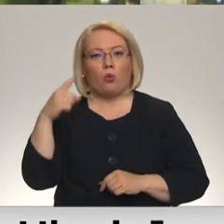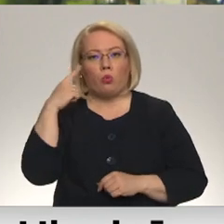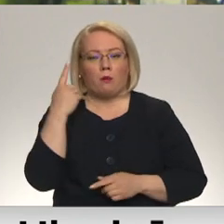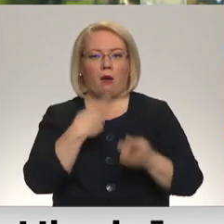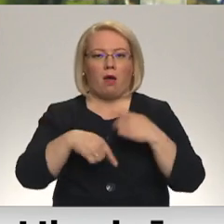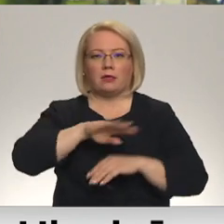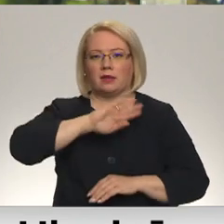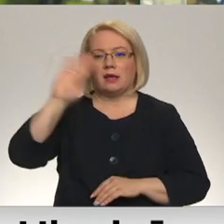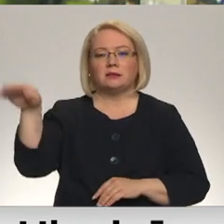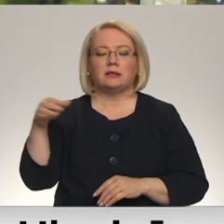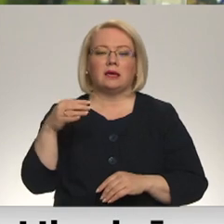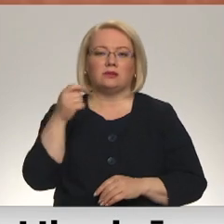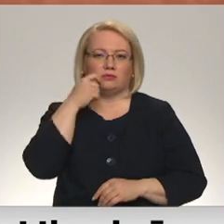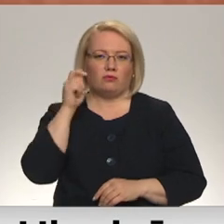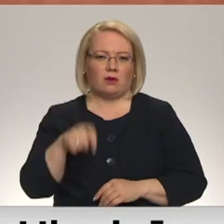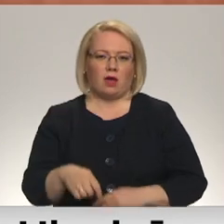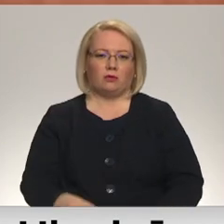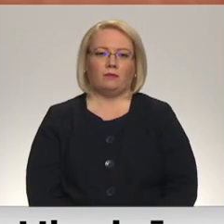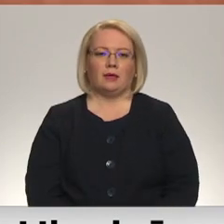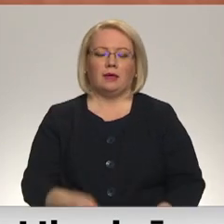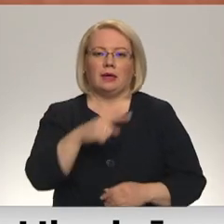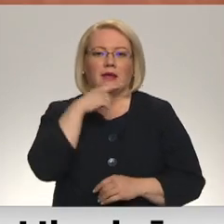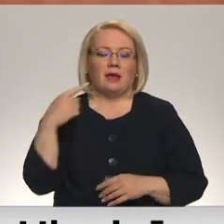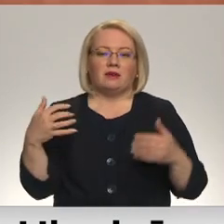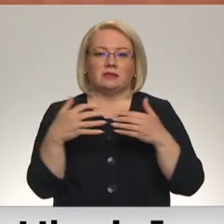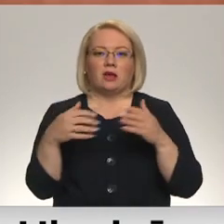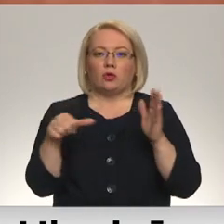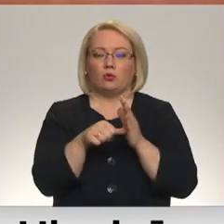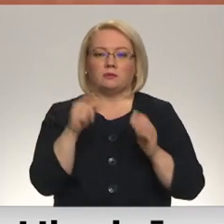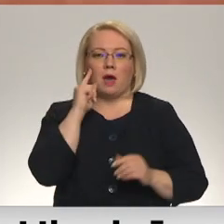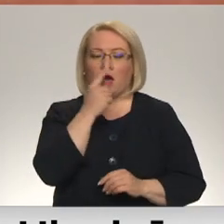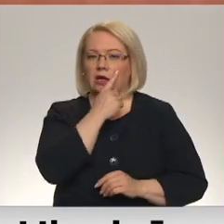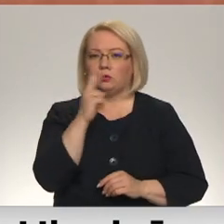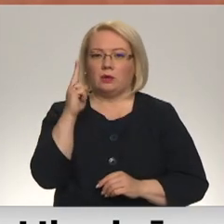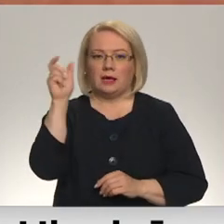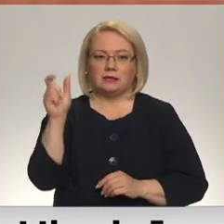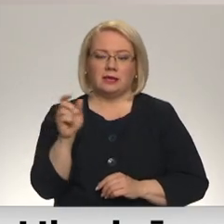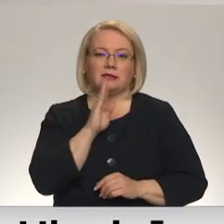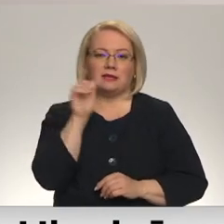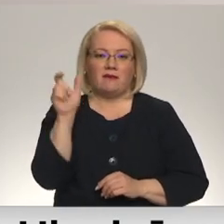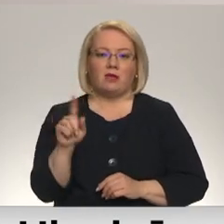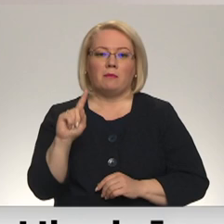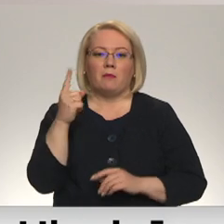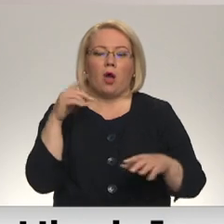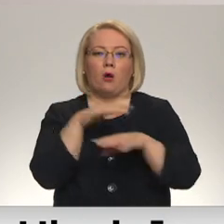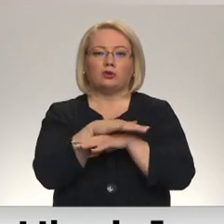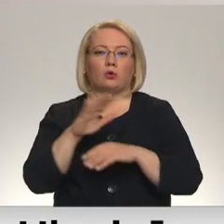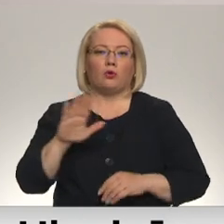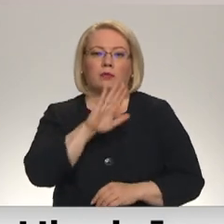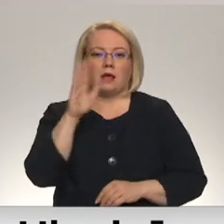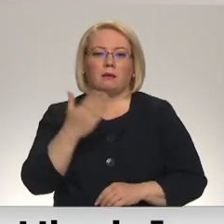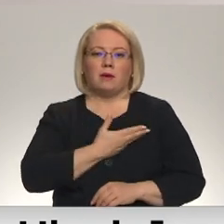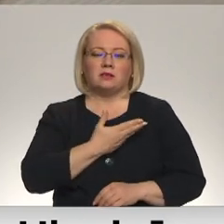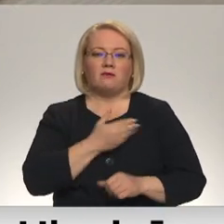atgriezties dzimtenē. Krievijas kara nozieguma atsulieciniecie ir arī Jāna, kuri jau pirmajās uzbrukumdienās piedzīvoja